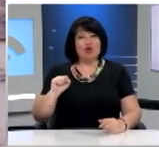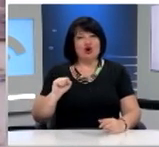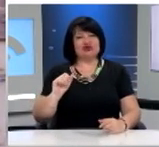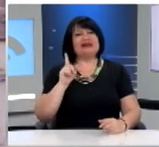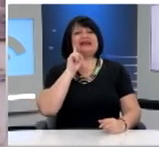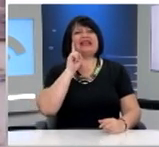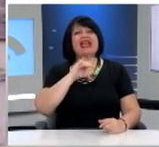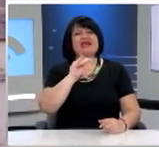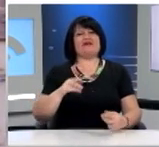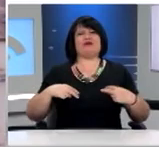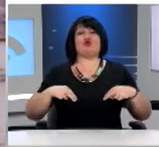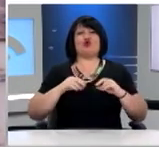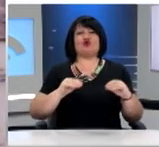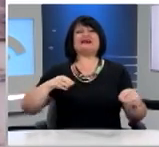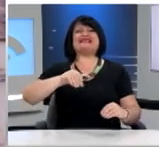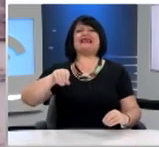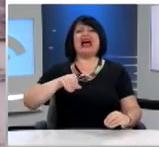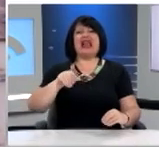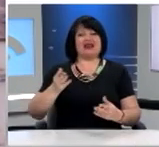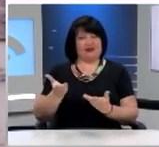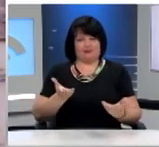και η Υφυπουργός Παιδείας κυρία Ζαχαράκη.